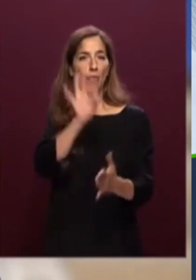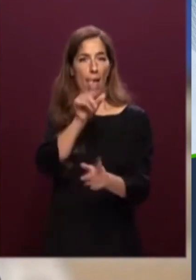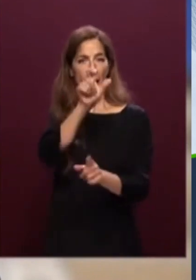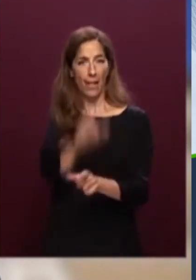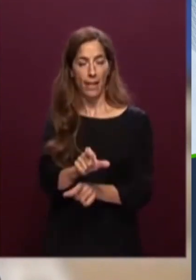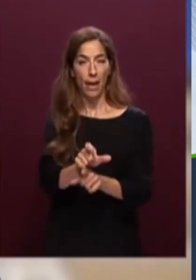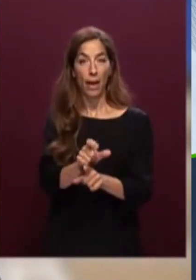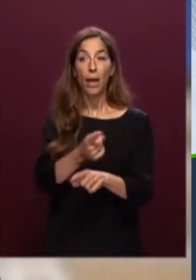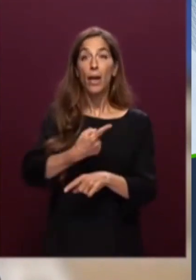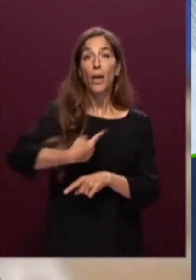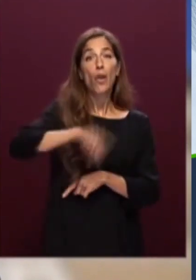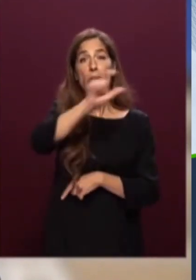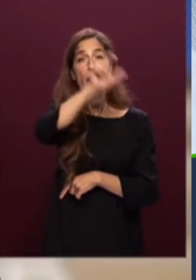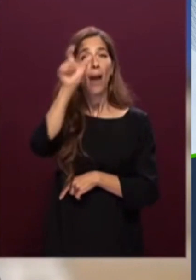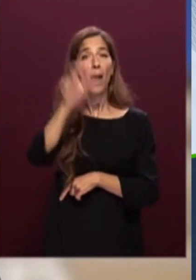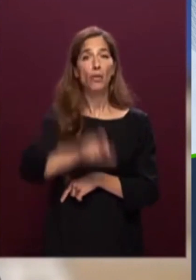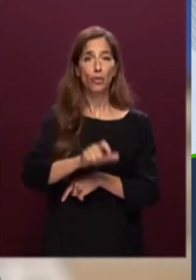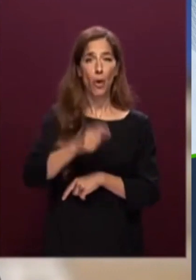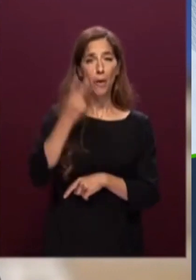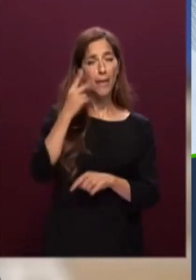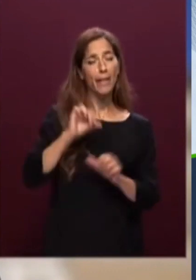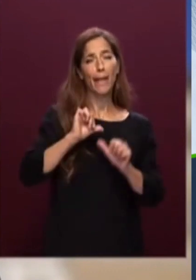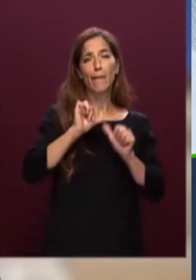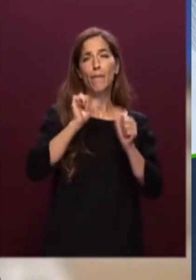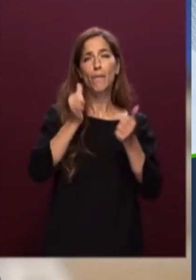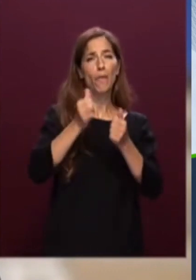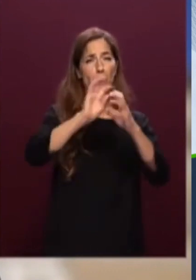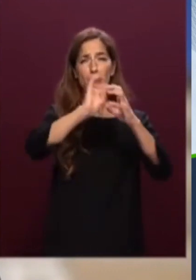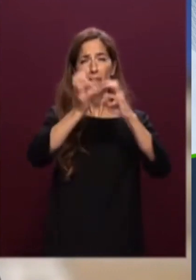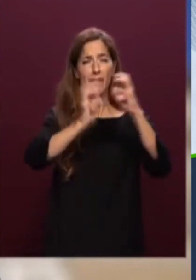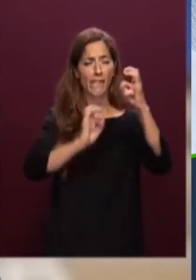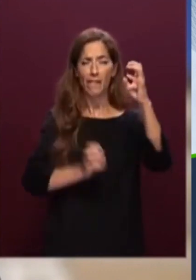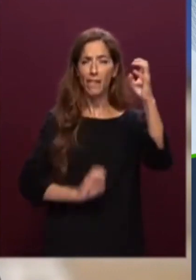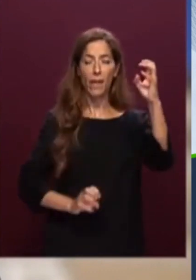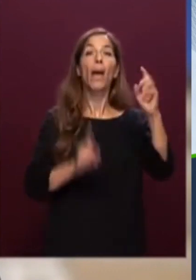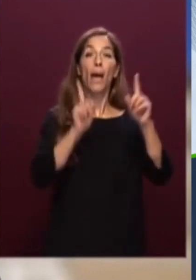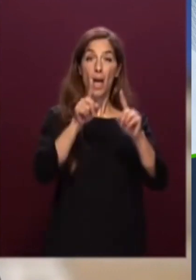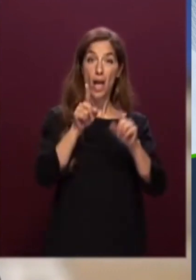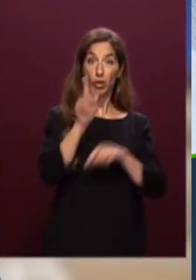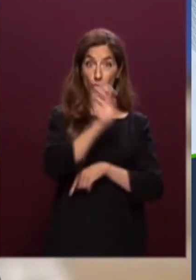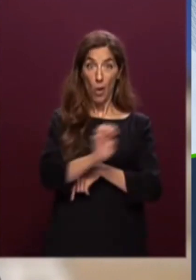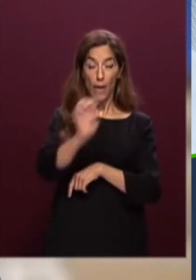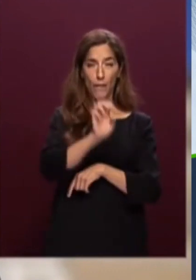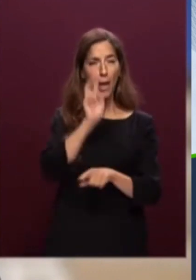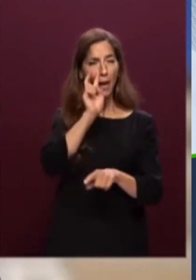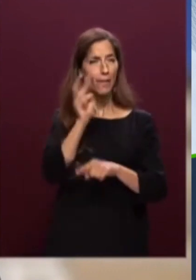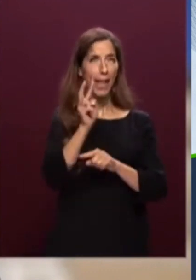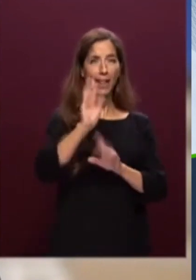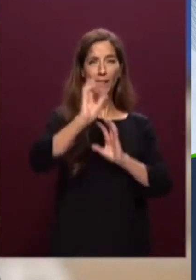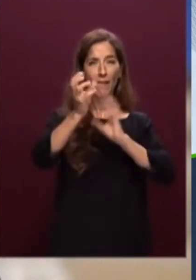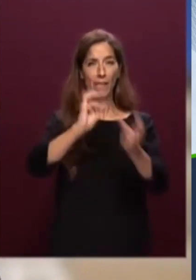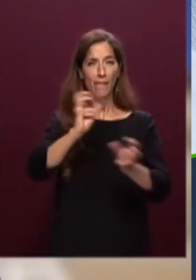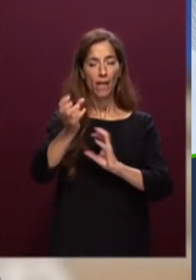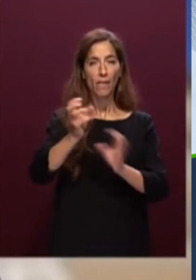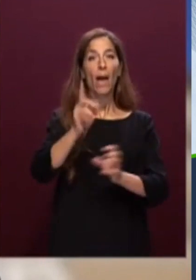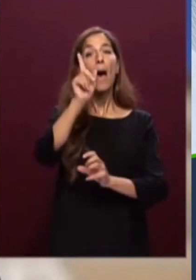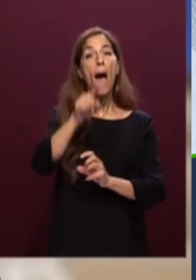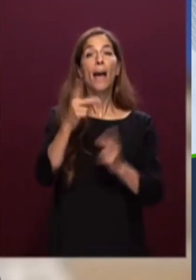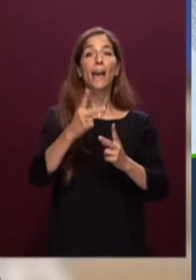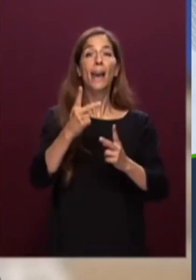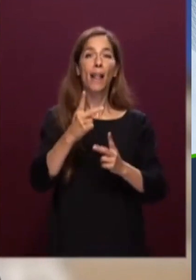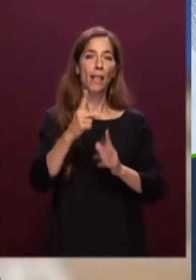parte dalla geografia più variata fino alle diverse realtà storiche culturali e